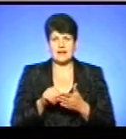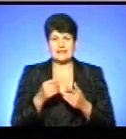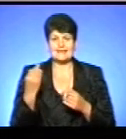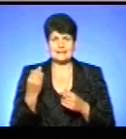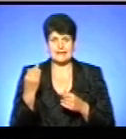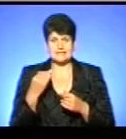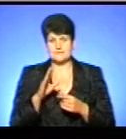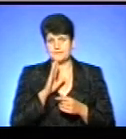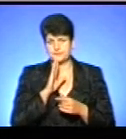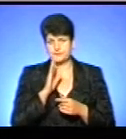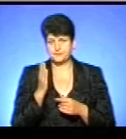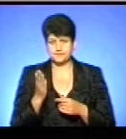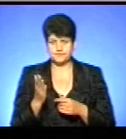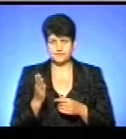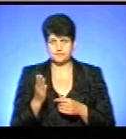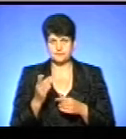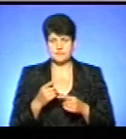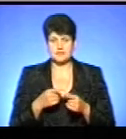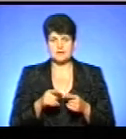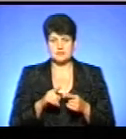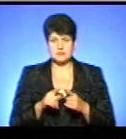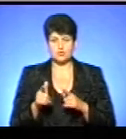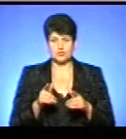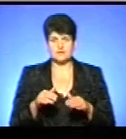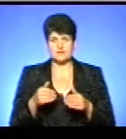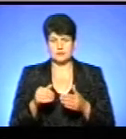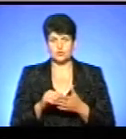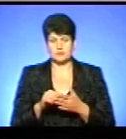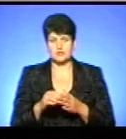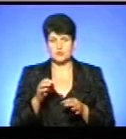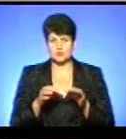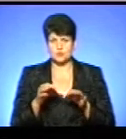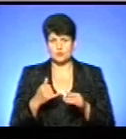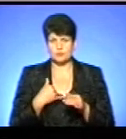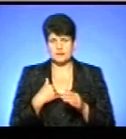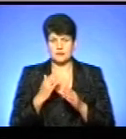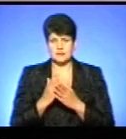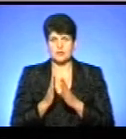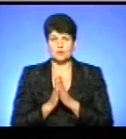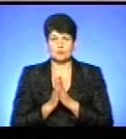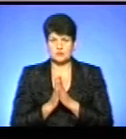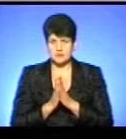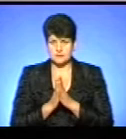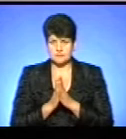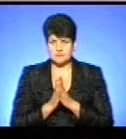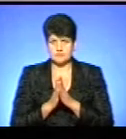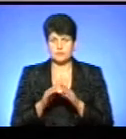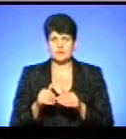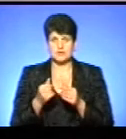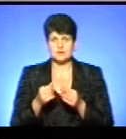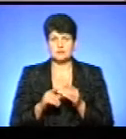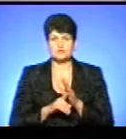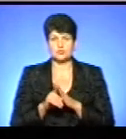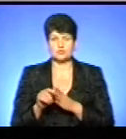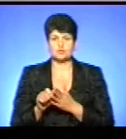Ці документи готові надати суду і в мене є клопотання. Подайте спочатку